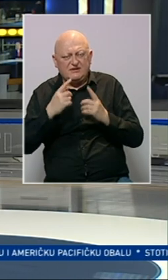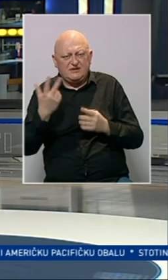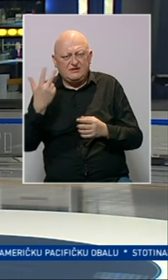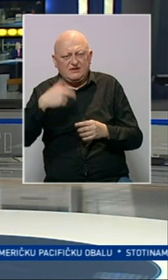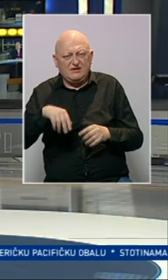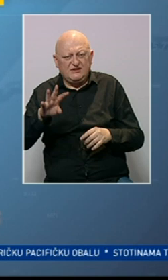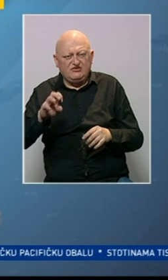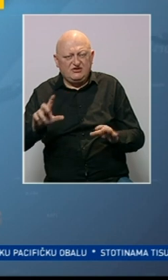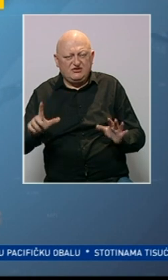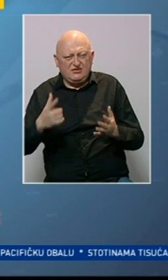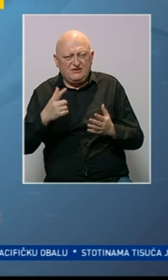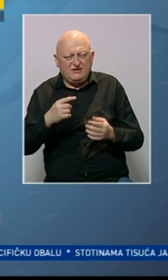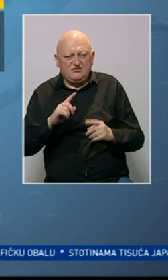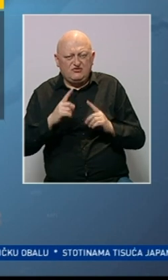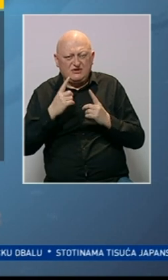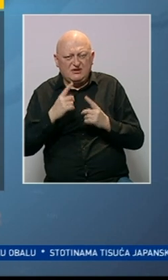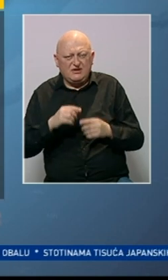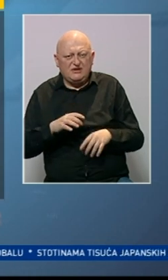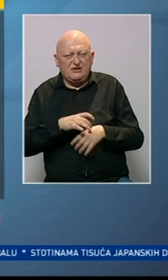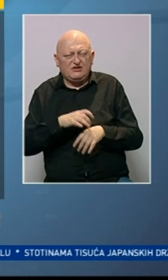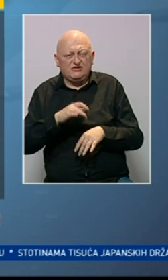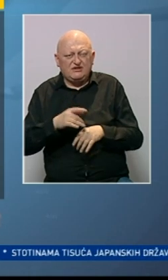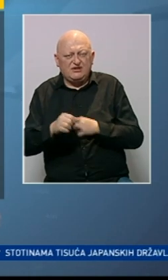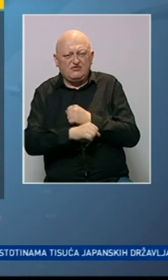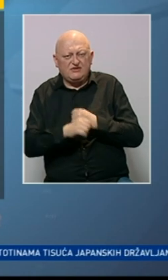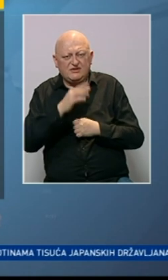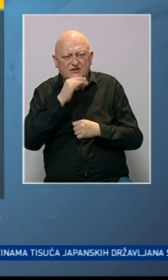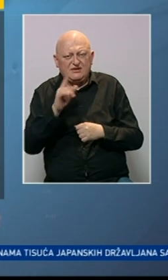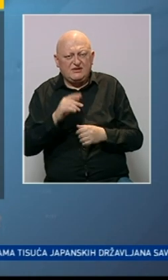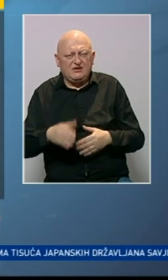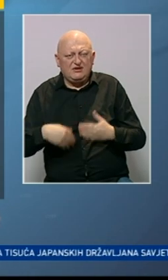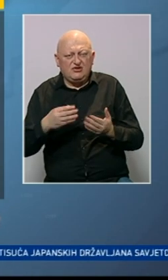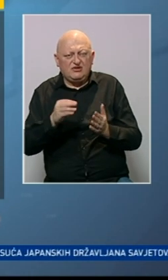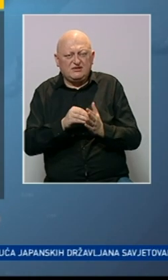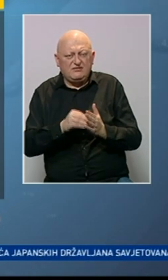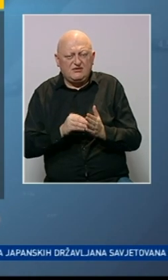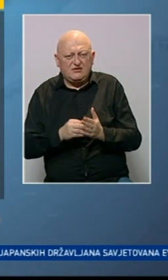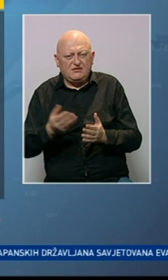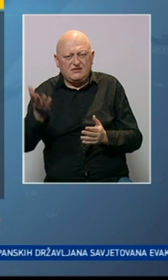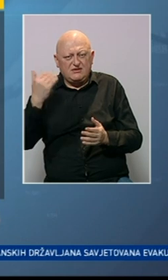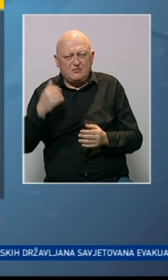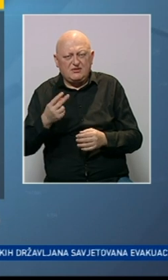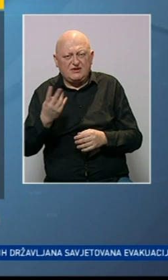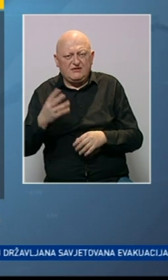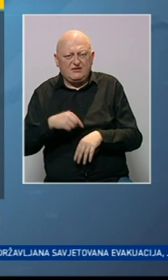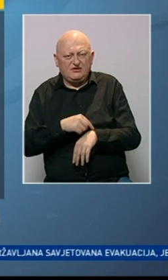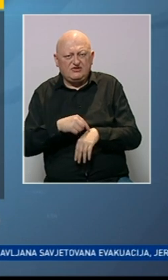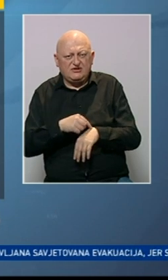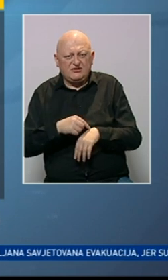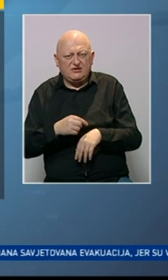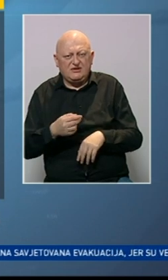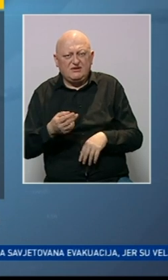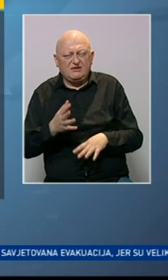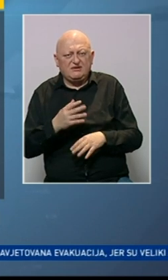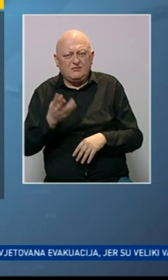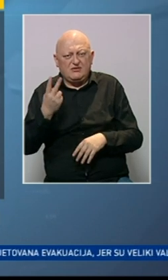testiranih 3419 uzoraka. Klinički centar Univerziteta u Sarajevu nije dostavio podatke za protakle 24